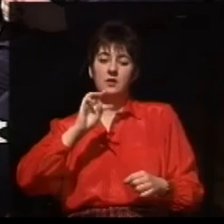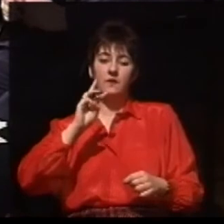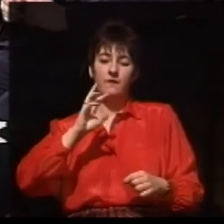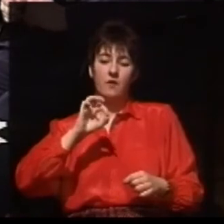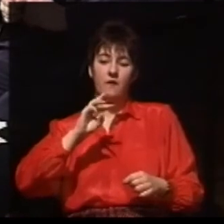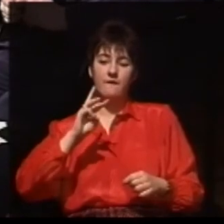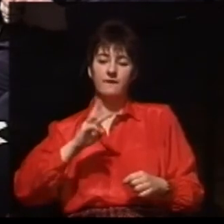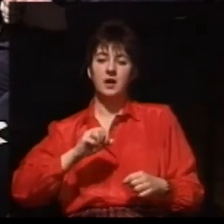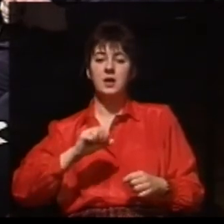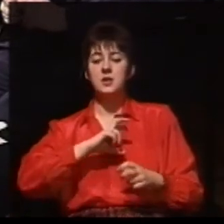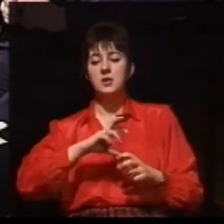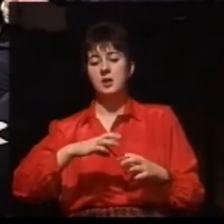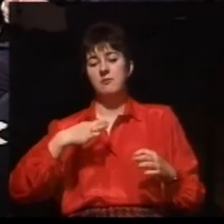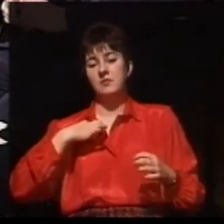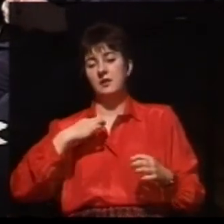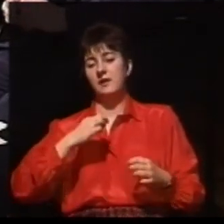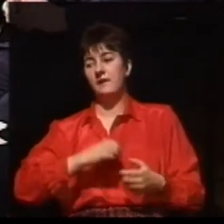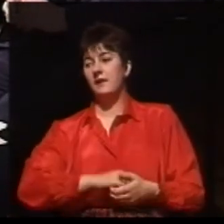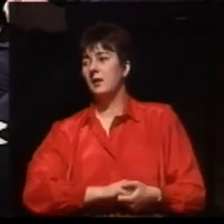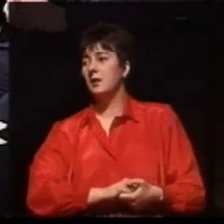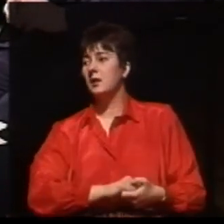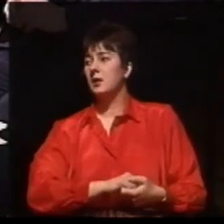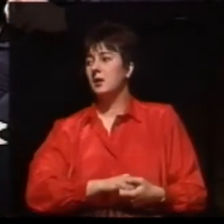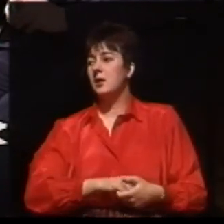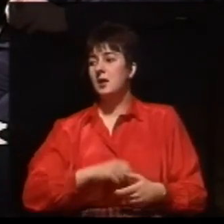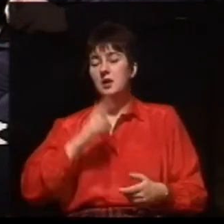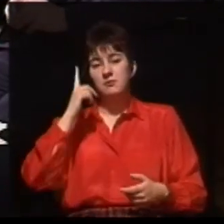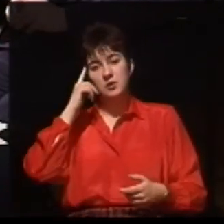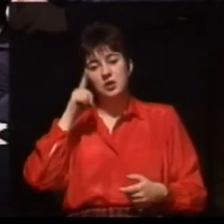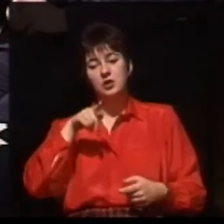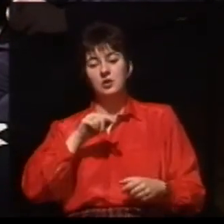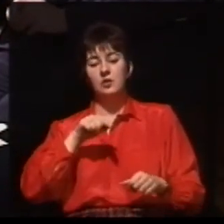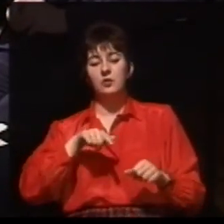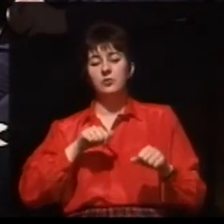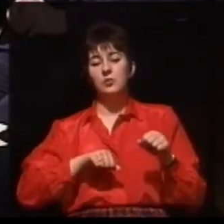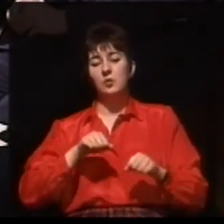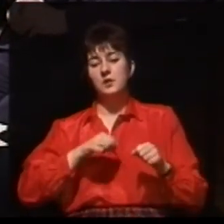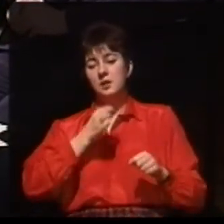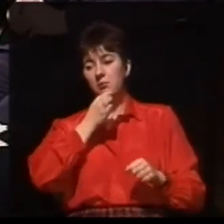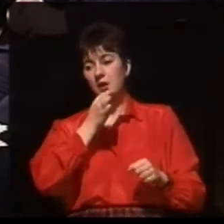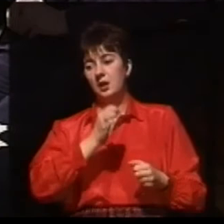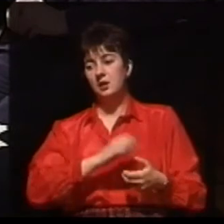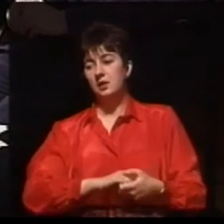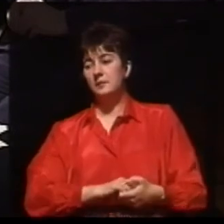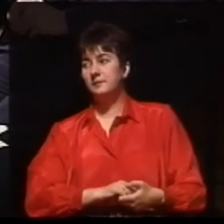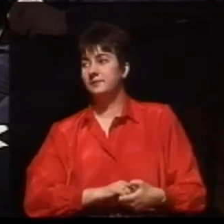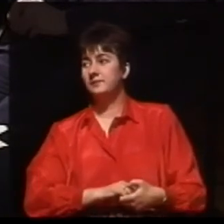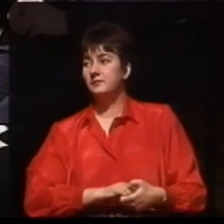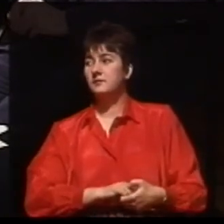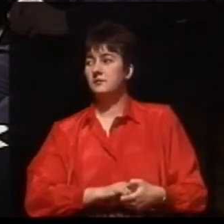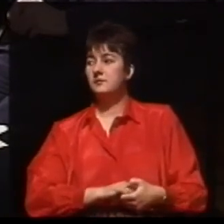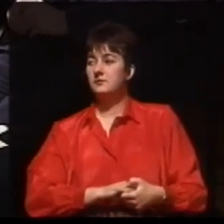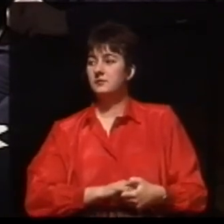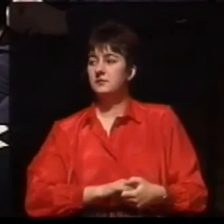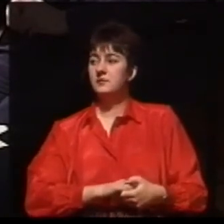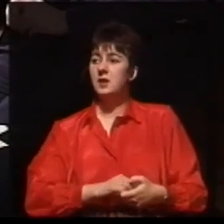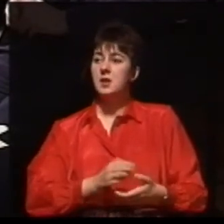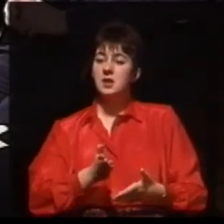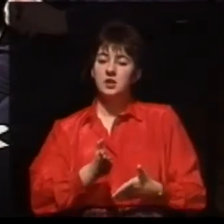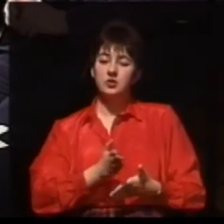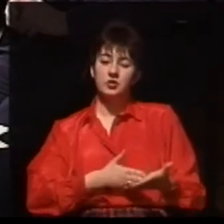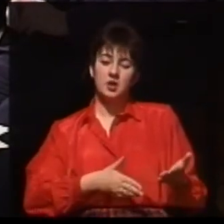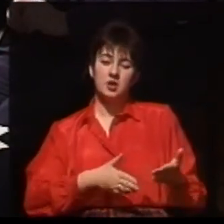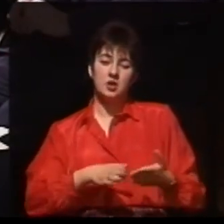konfliktową sprawą jest przekazanie części przynajmniej lecznictwa otwartego samorządom i podobno